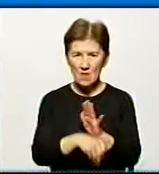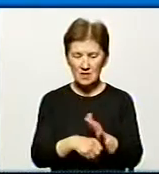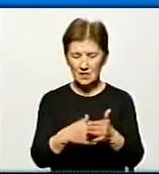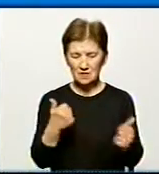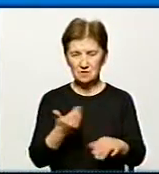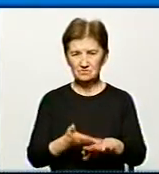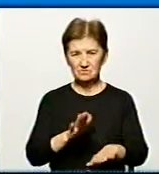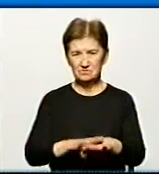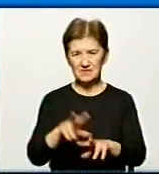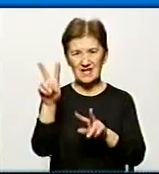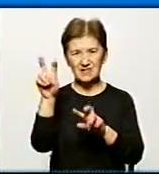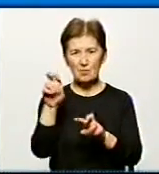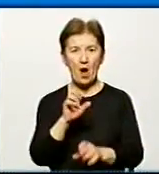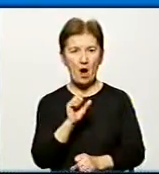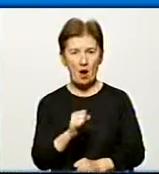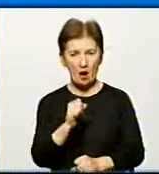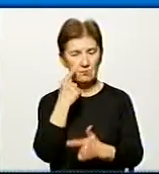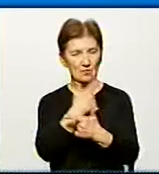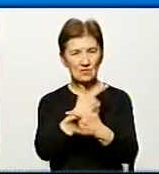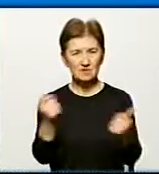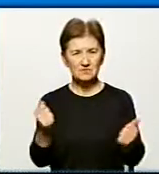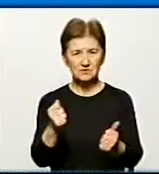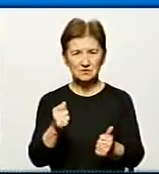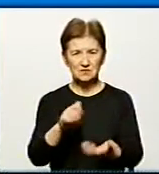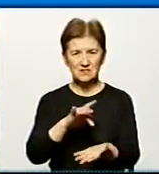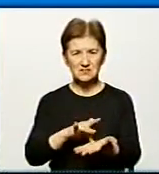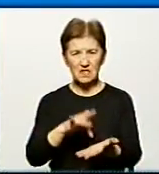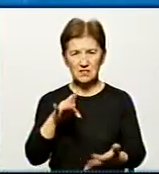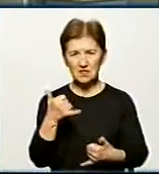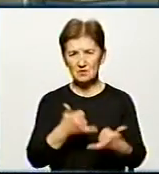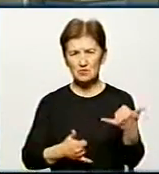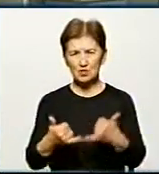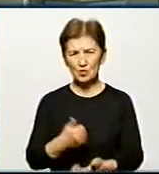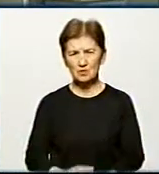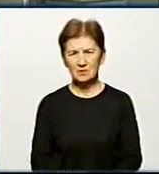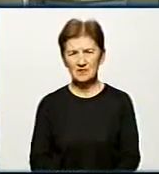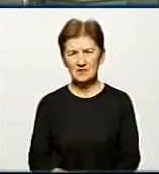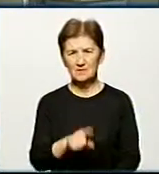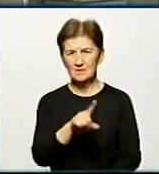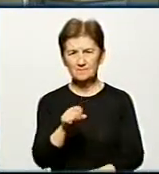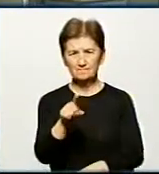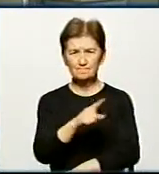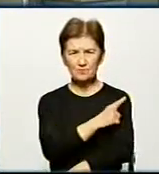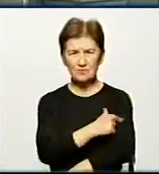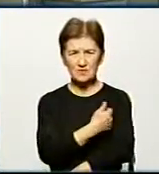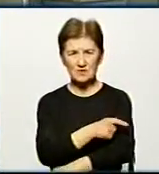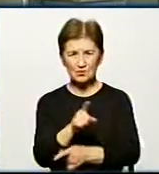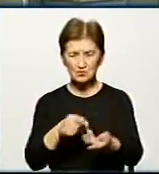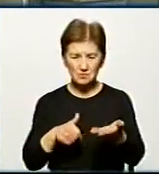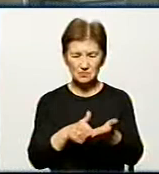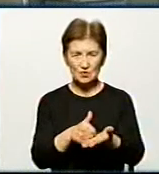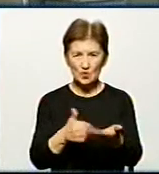грипу типу А. Про це новинам повідомили в обласному лабораторному центрі. Звернулася за медичною допомогою на п'ятий день